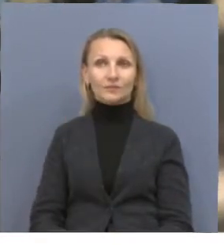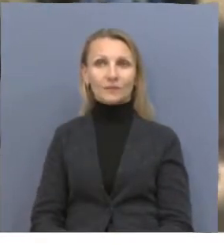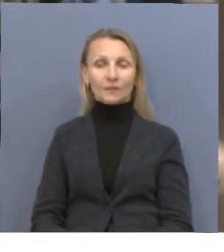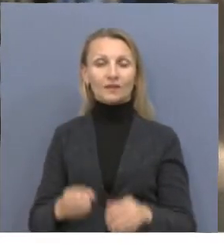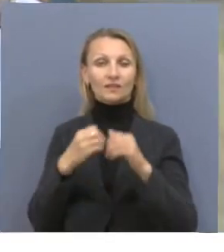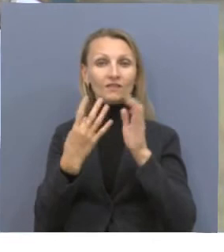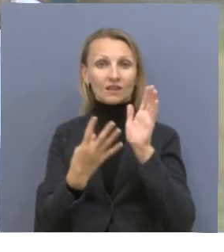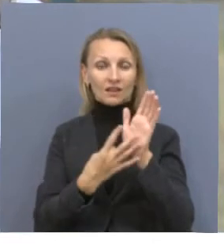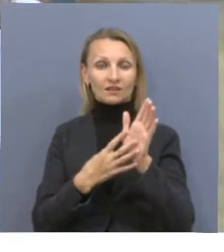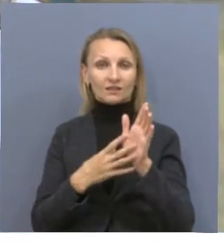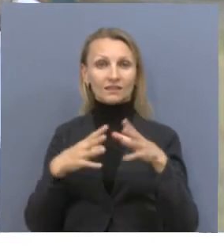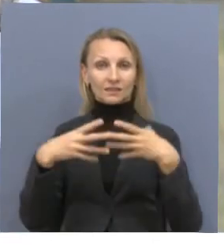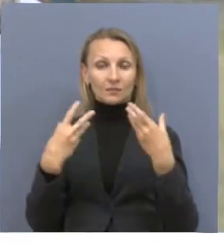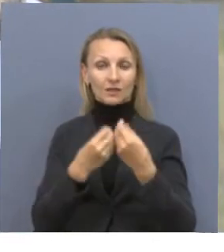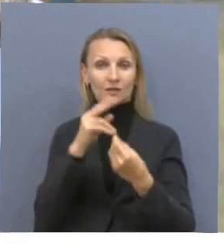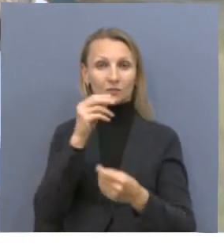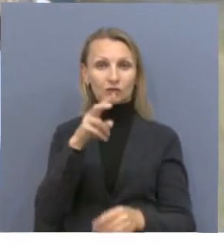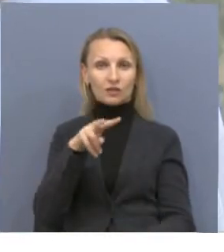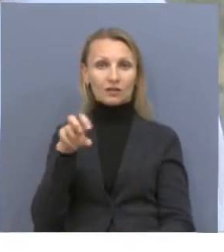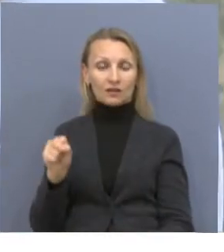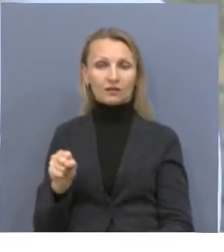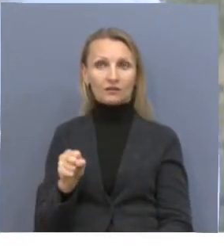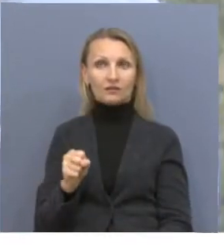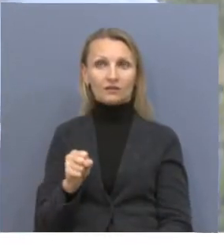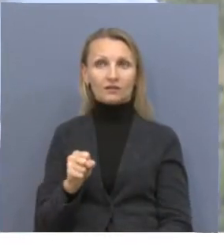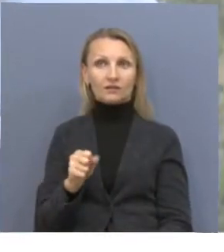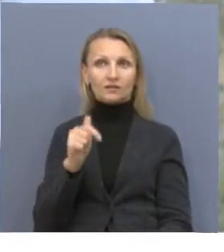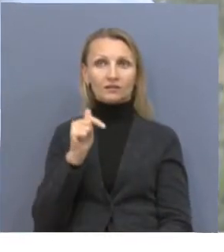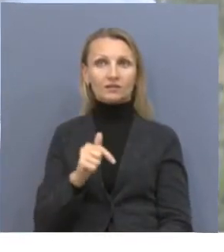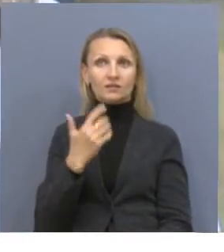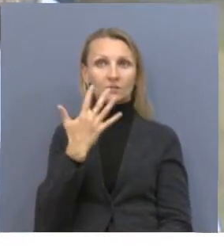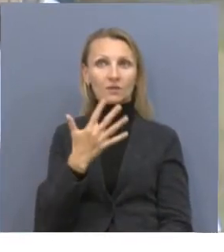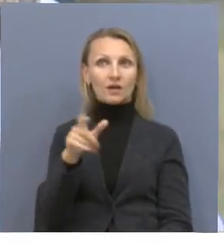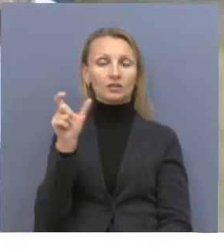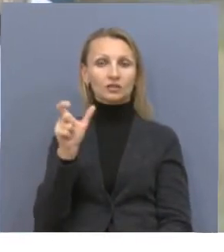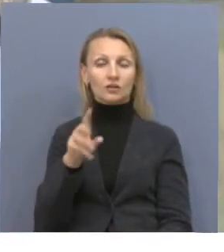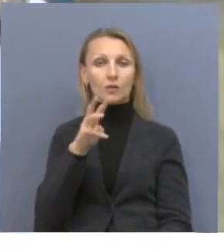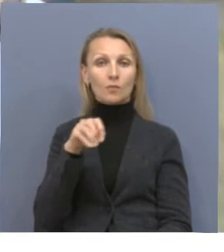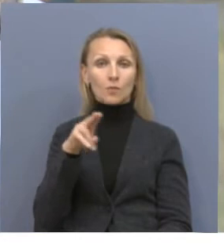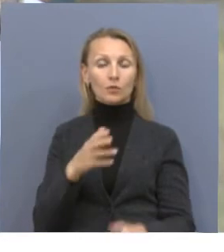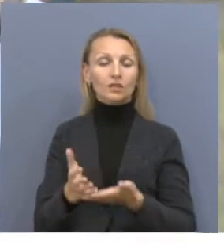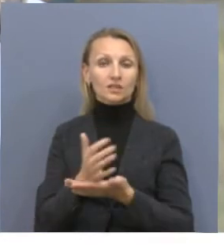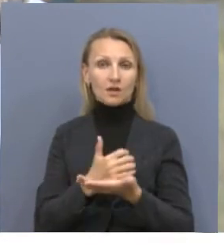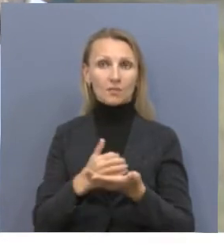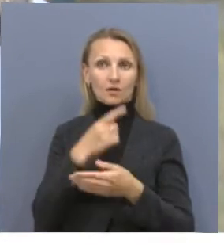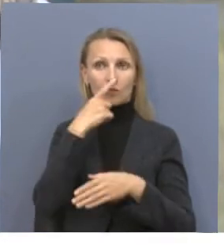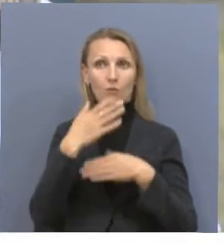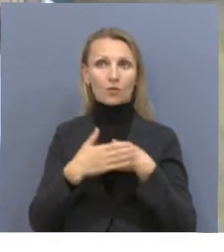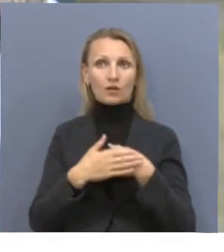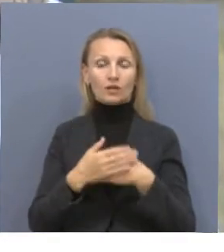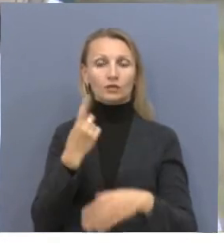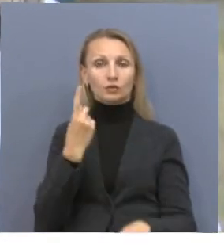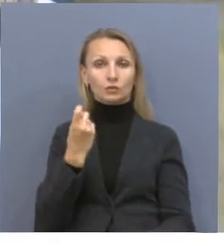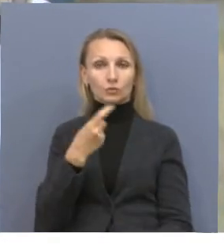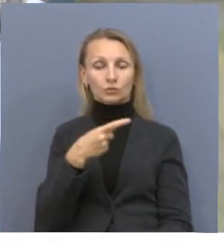семей у меня. Тут бригада у нас 90 семей, 5 человек. Меду собираю где-то килограмм 100